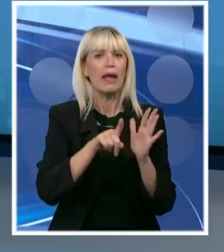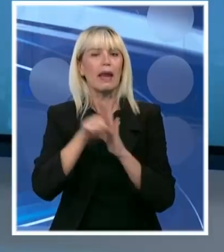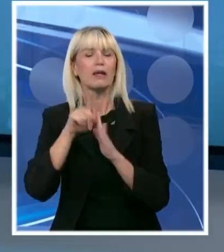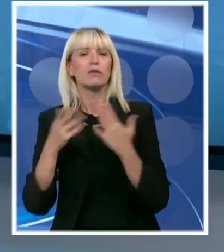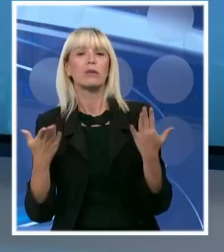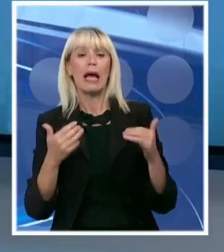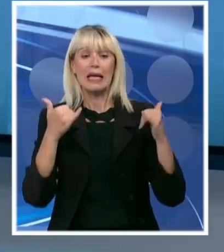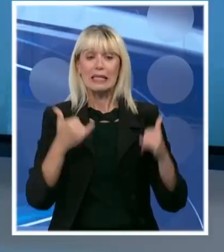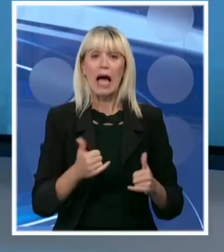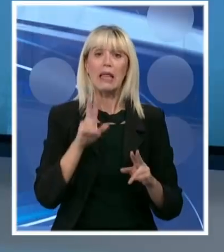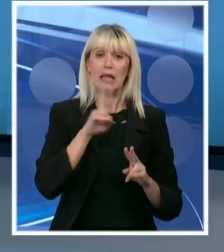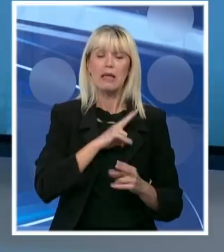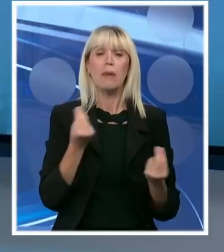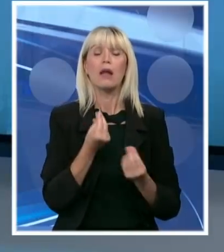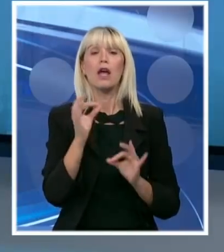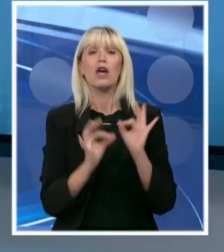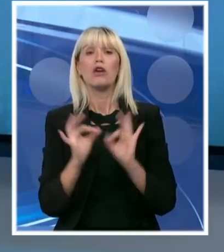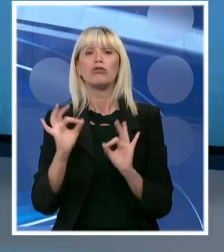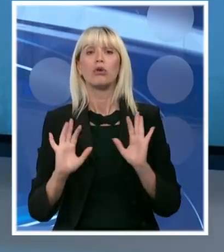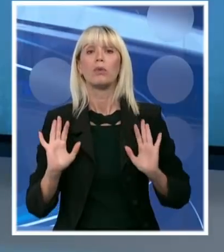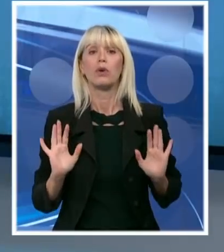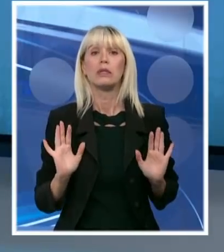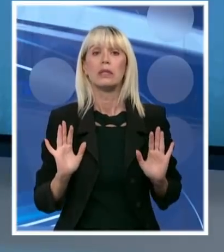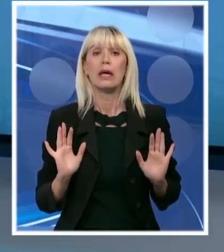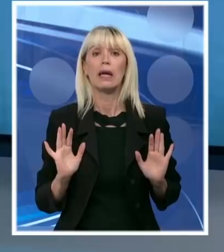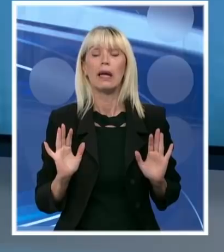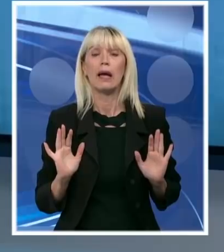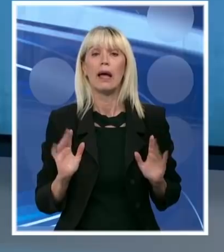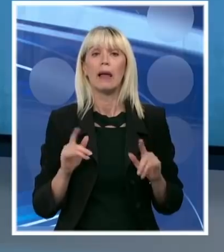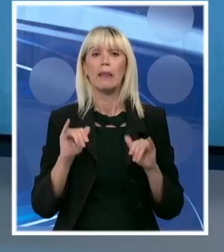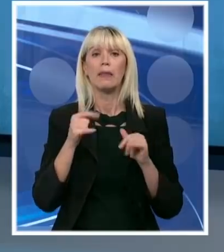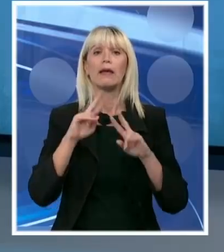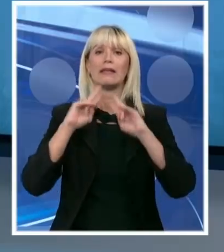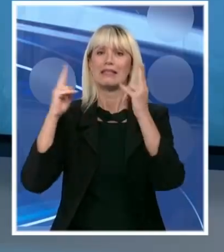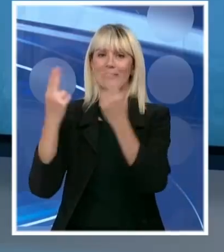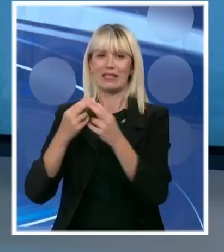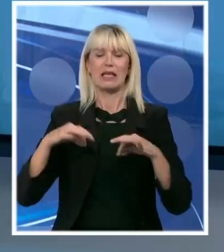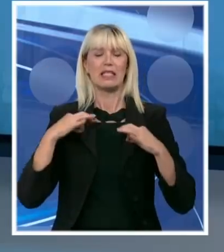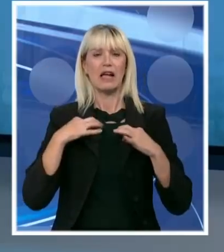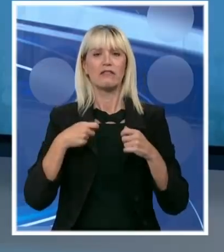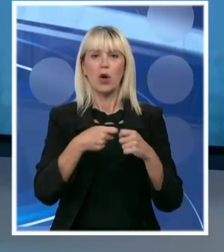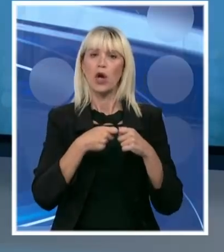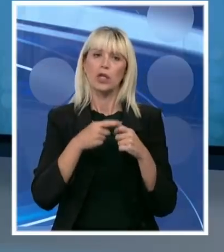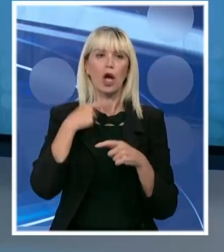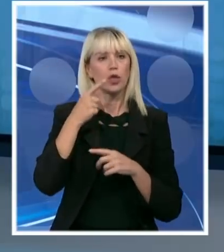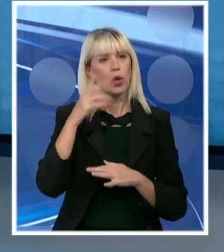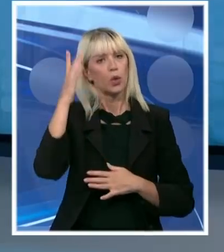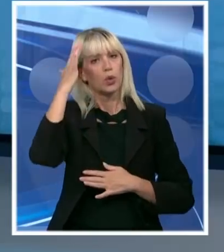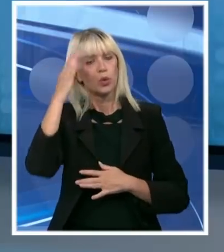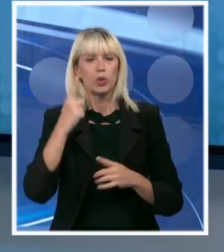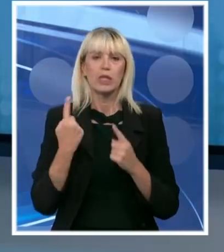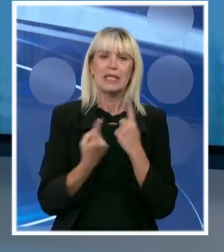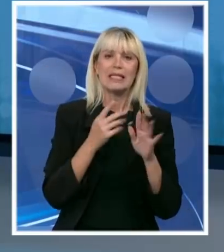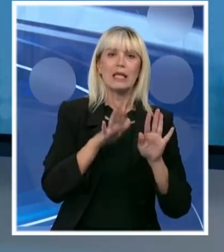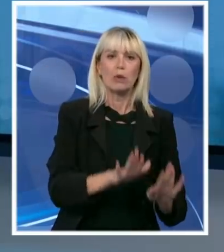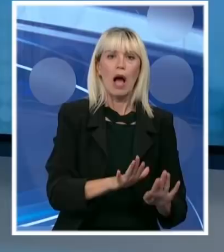ima takvih procena? I kada će prosto prestati da se čuju? Svetska zdravstvena organizacija danas kaže zabrinjava situaciju na Balkanu. Sebastian